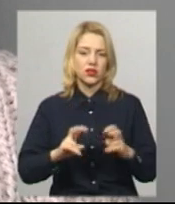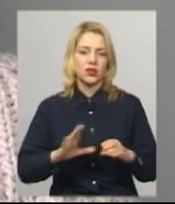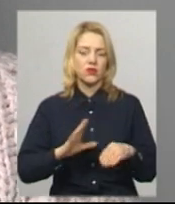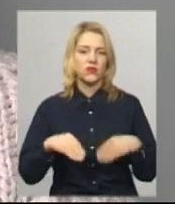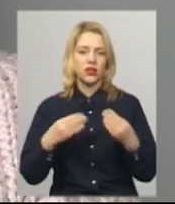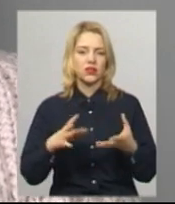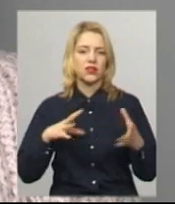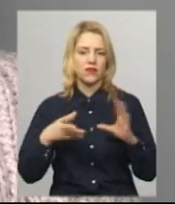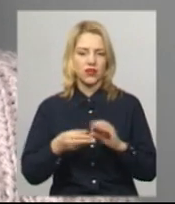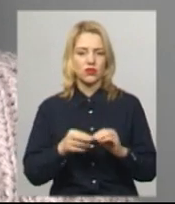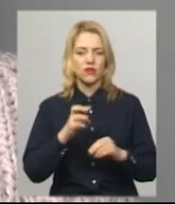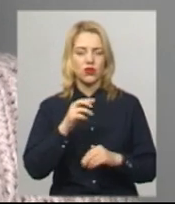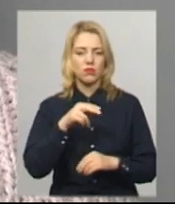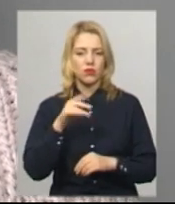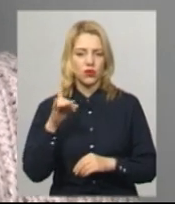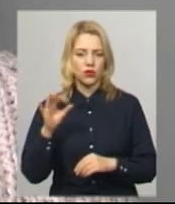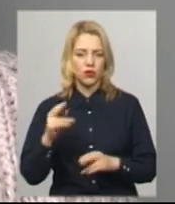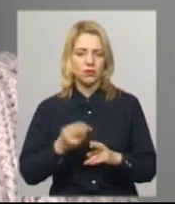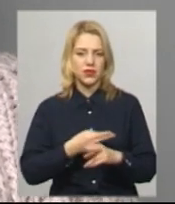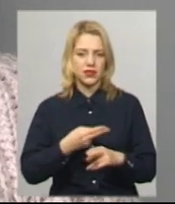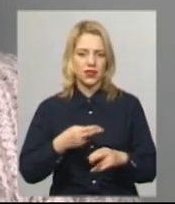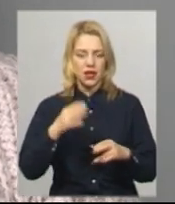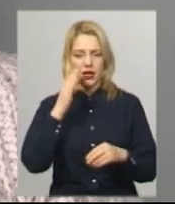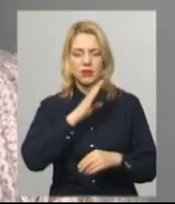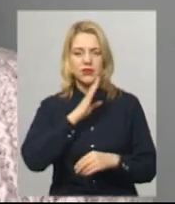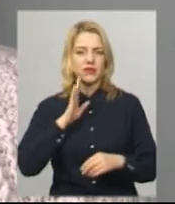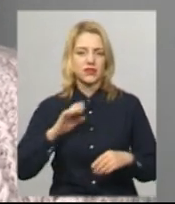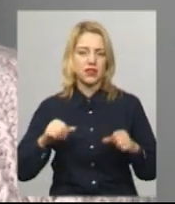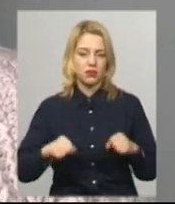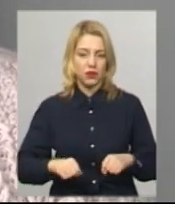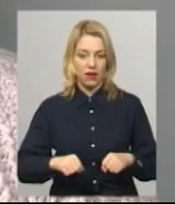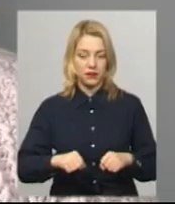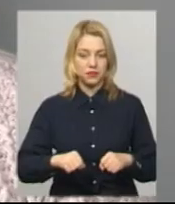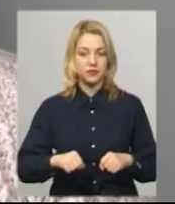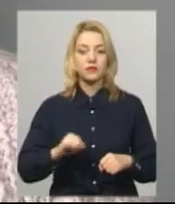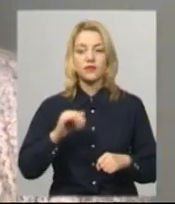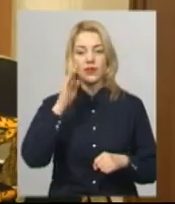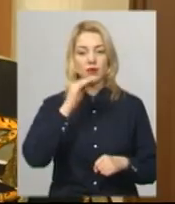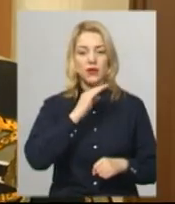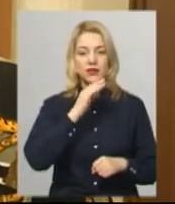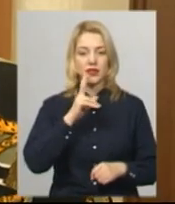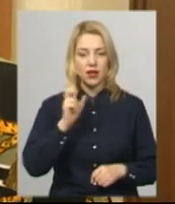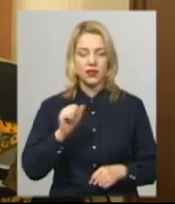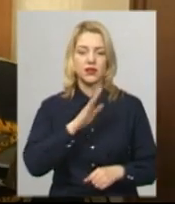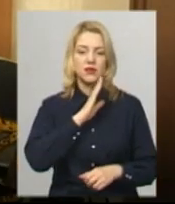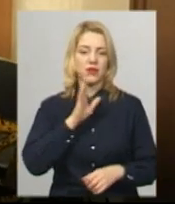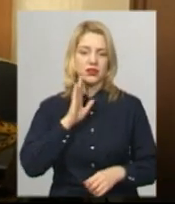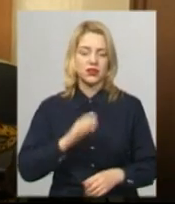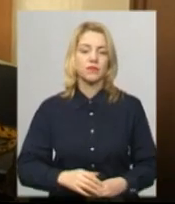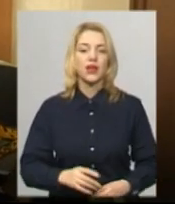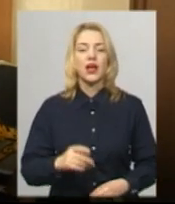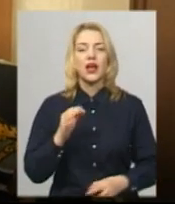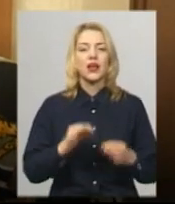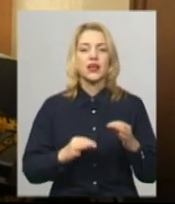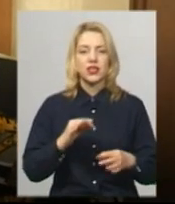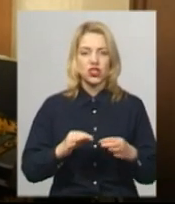висновок про позбавити батьківських прав батька і матір. Рішення суду задоволено